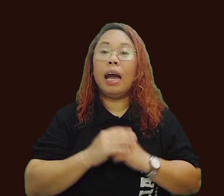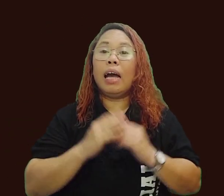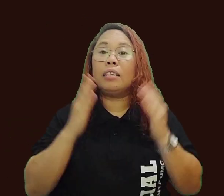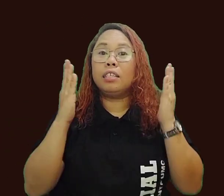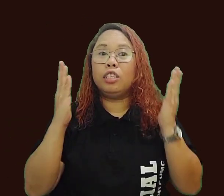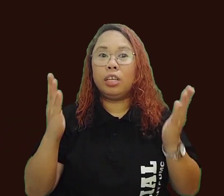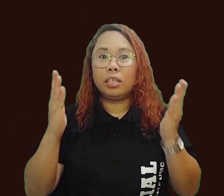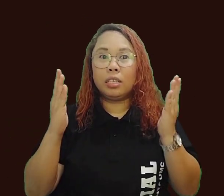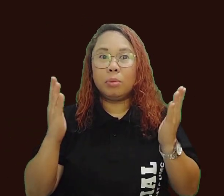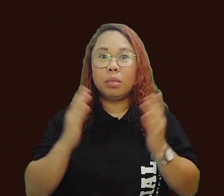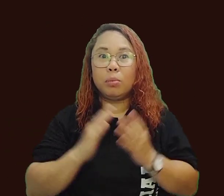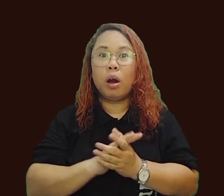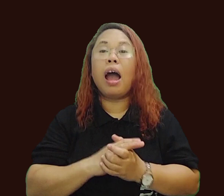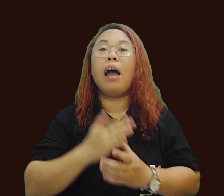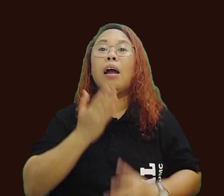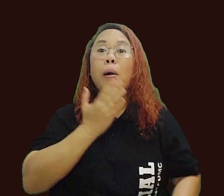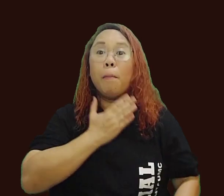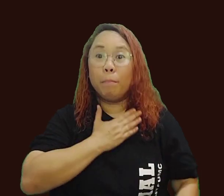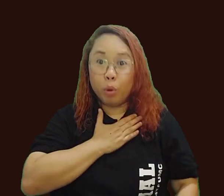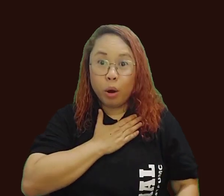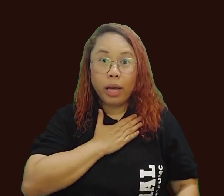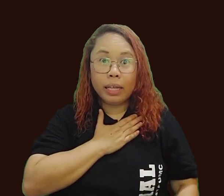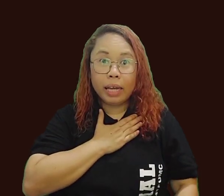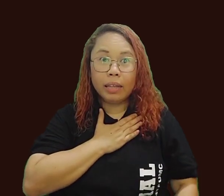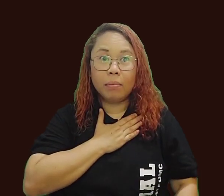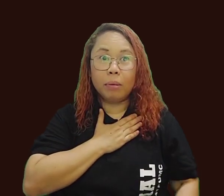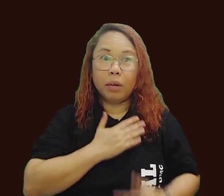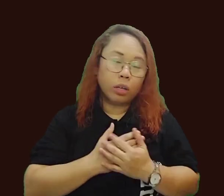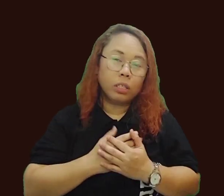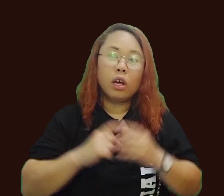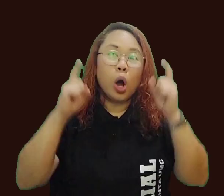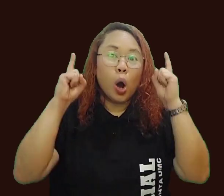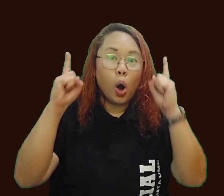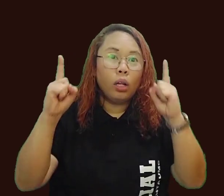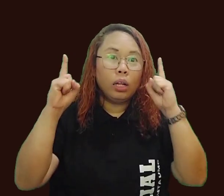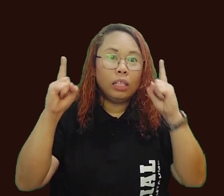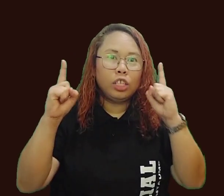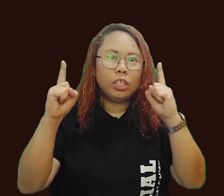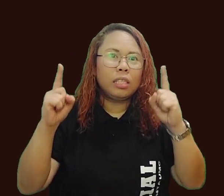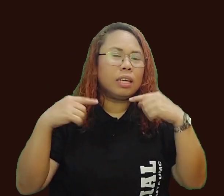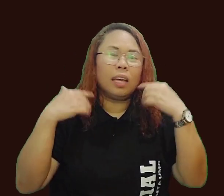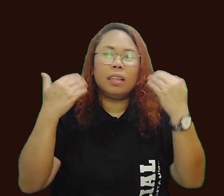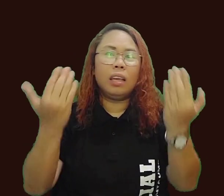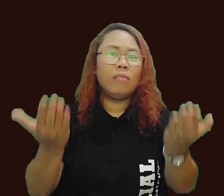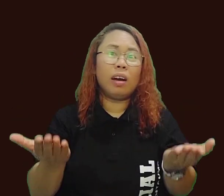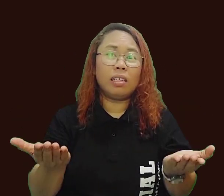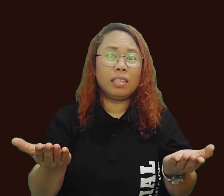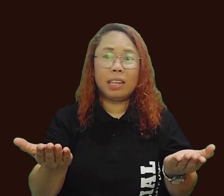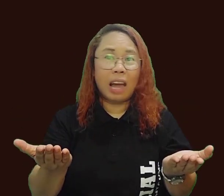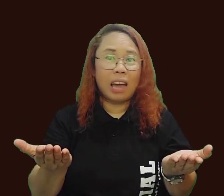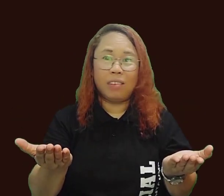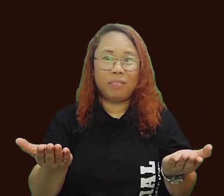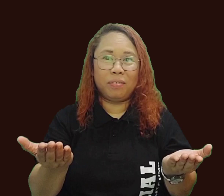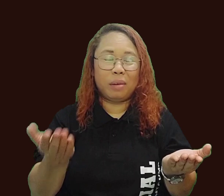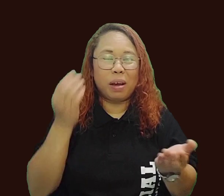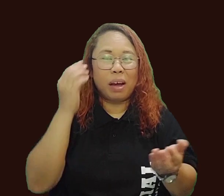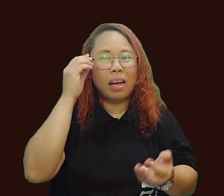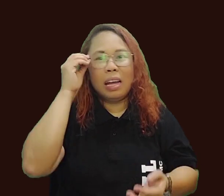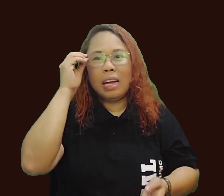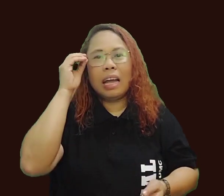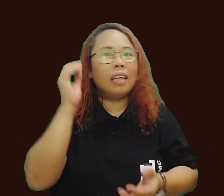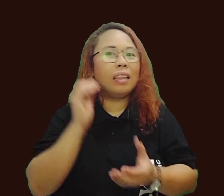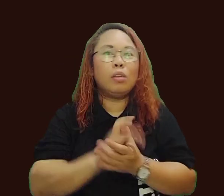natin. At si Jesus mismo ang buhay natin. Because only Jesus can give us life.